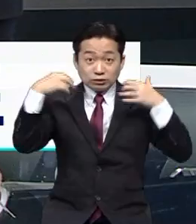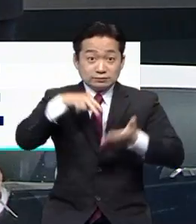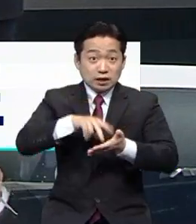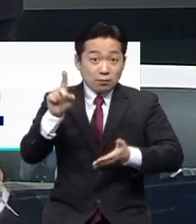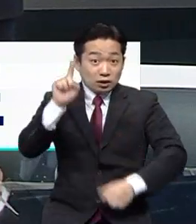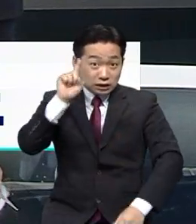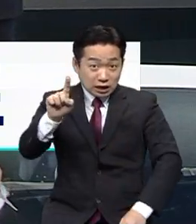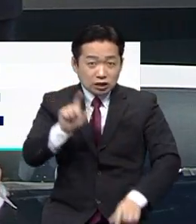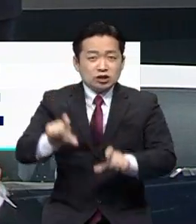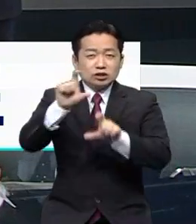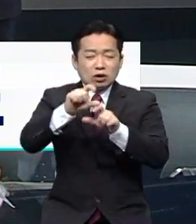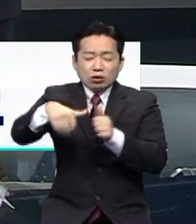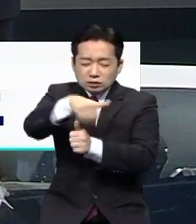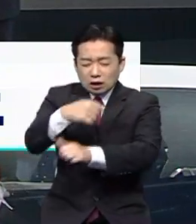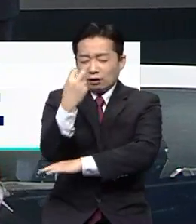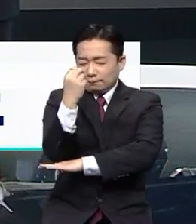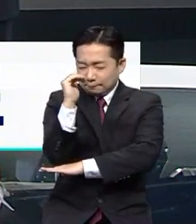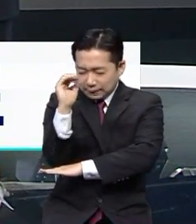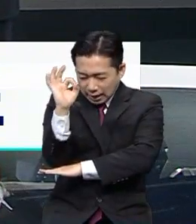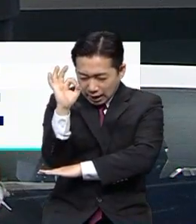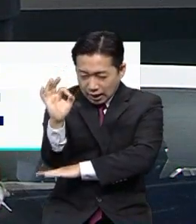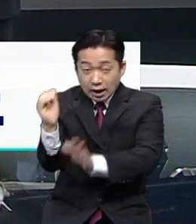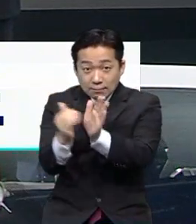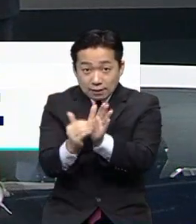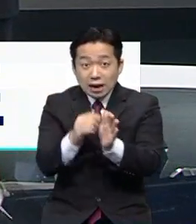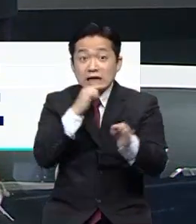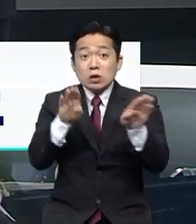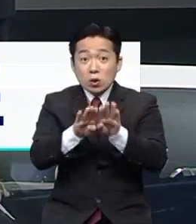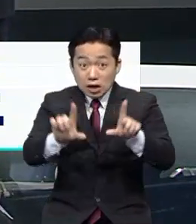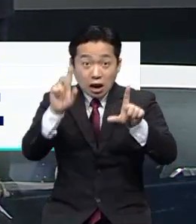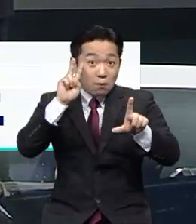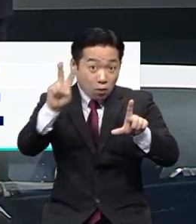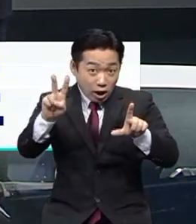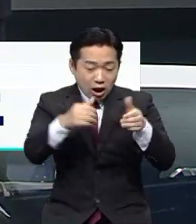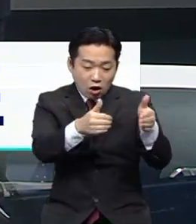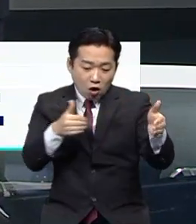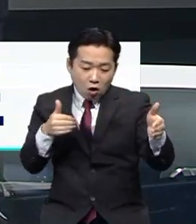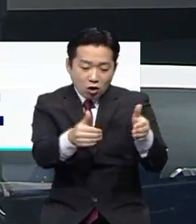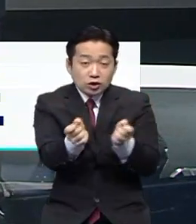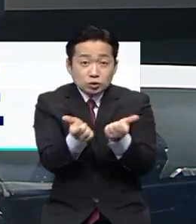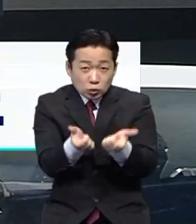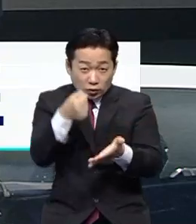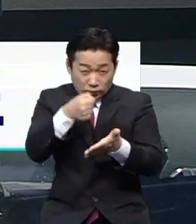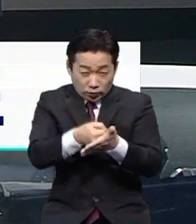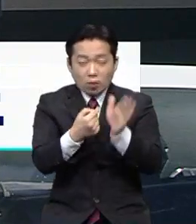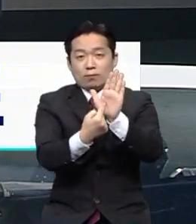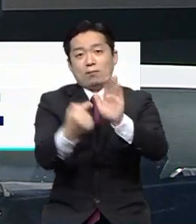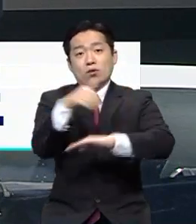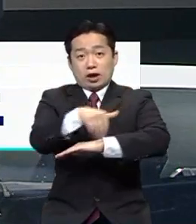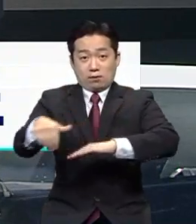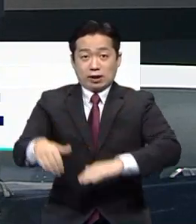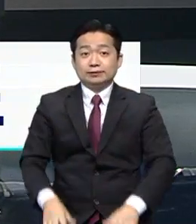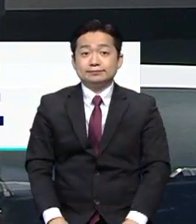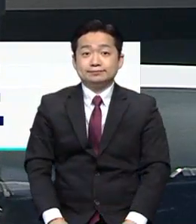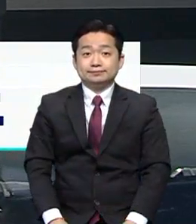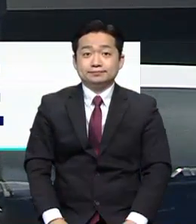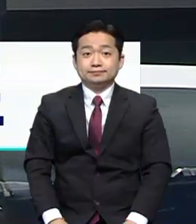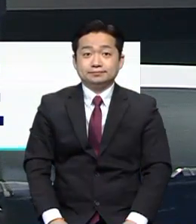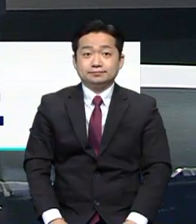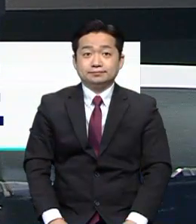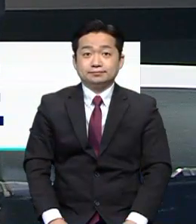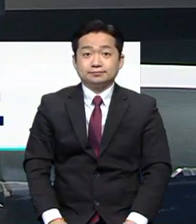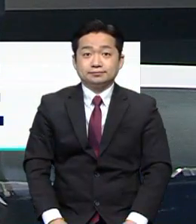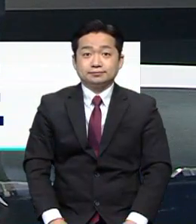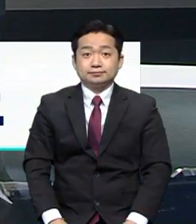내일까지 하루 더 상황을 지켜본 뒤에 일요일인 모레 거리 두기 조정안을 발표할 계획입니다. 이어서 장세만